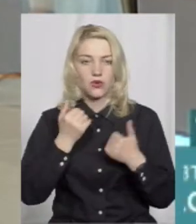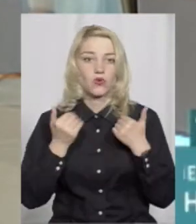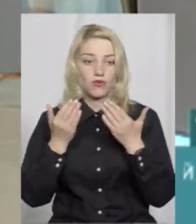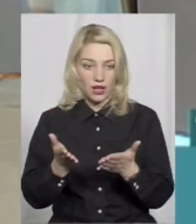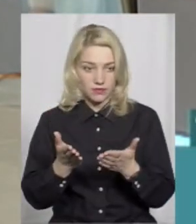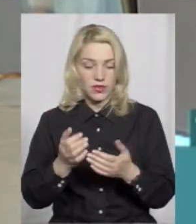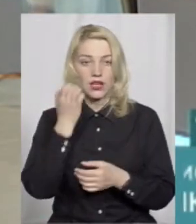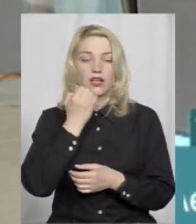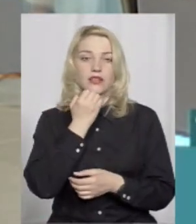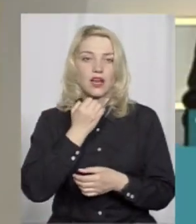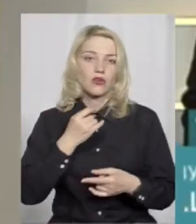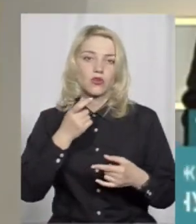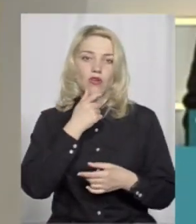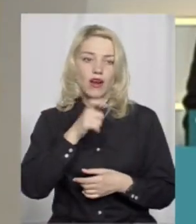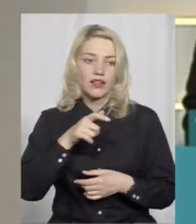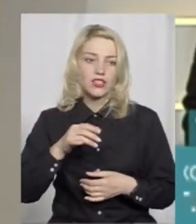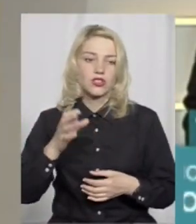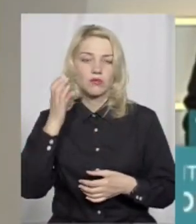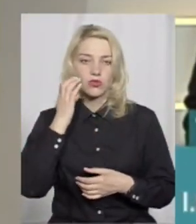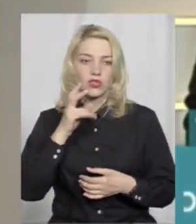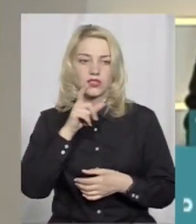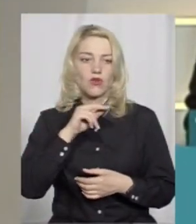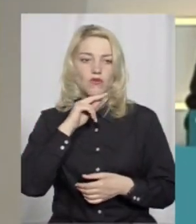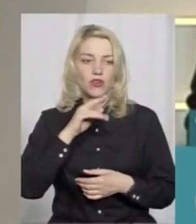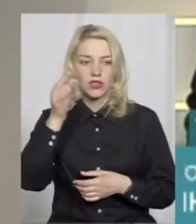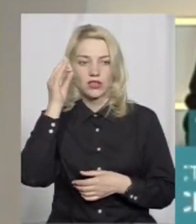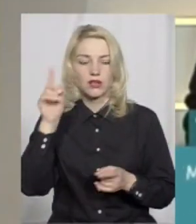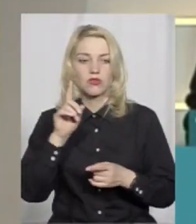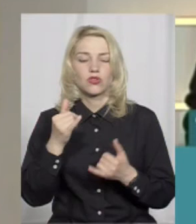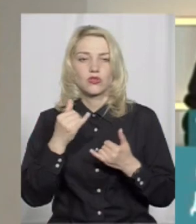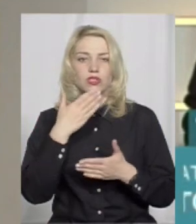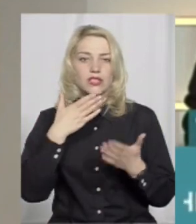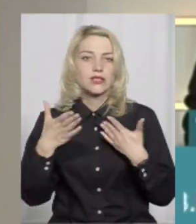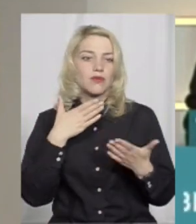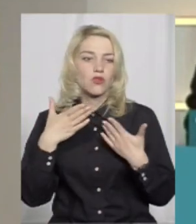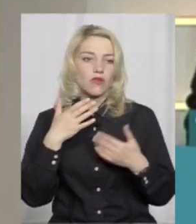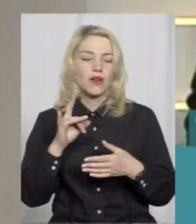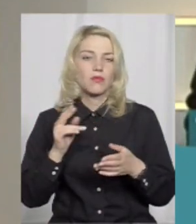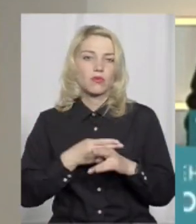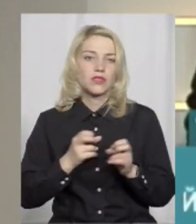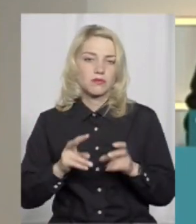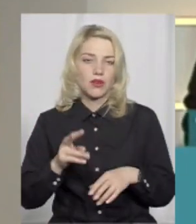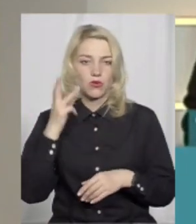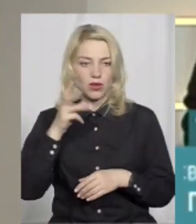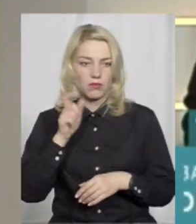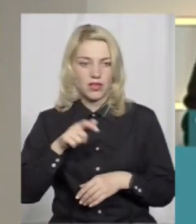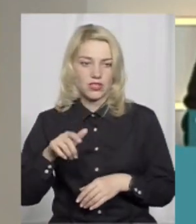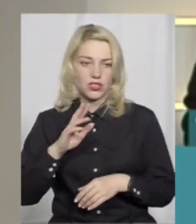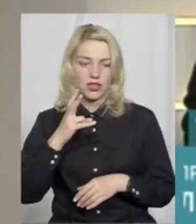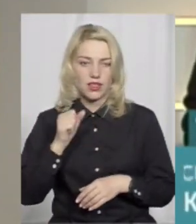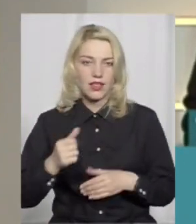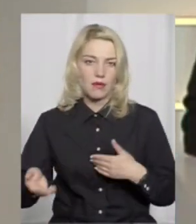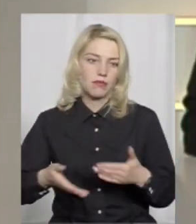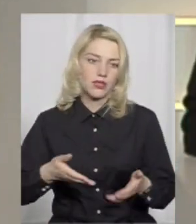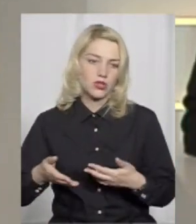вам, дякую глядачам та слухачам за увагу. Нагадаю, що сьогодні ми спілкувалися про безпеку хмельничан на